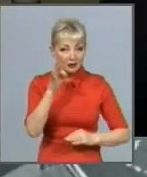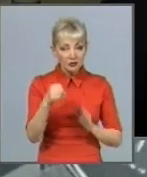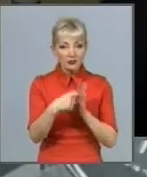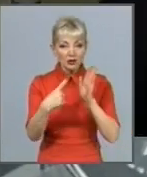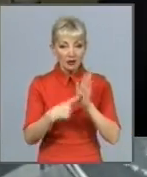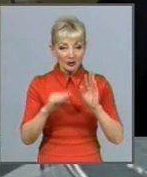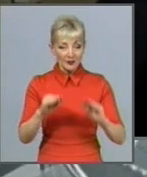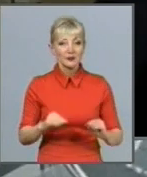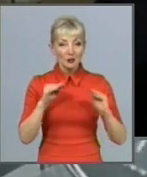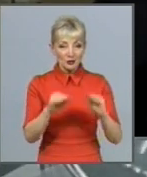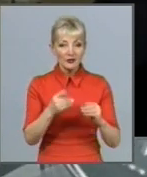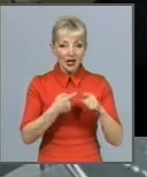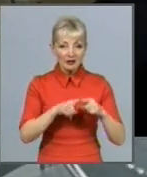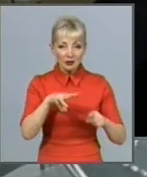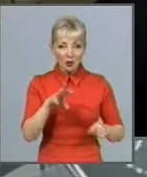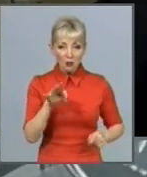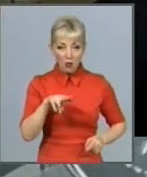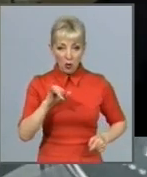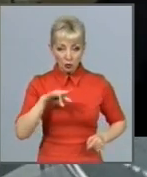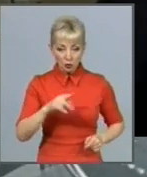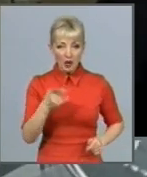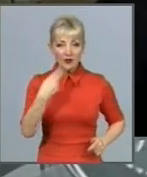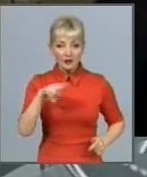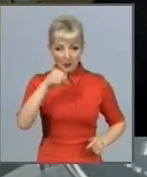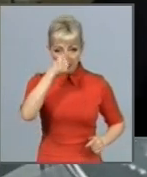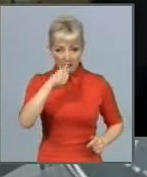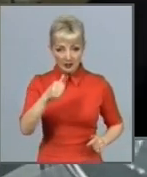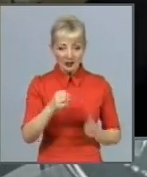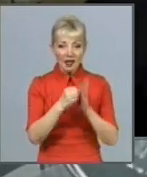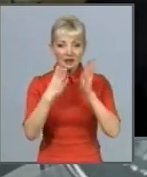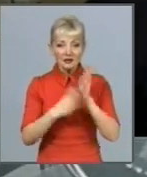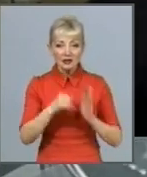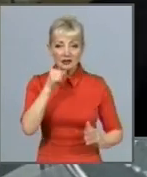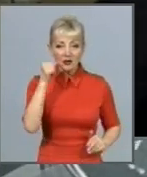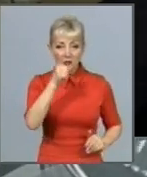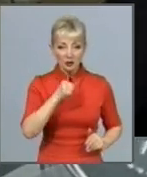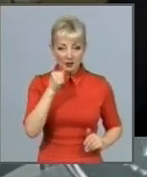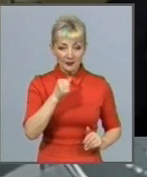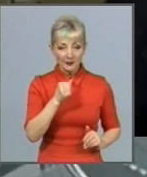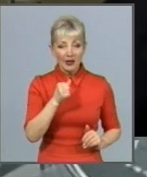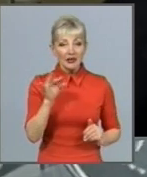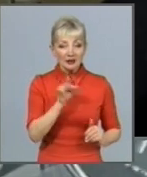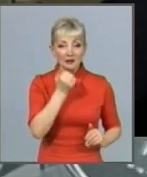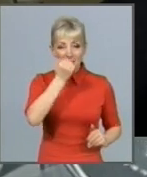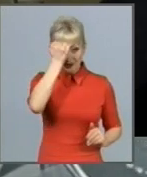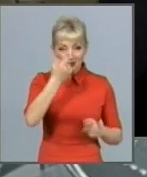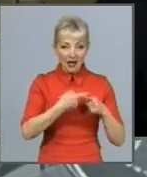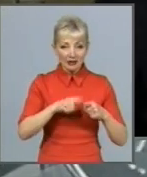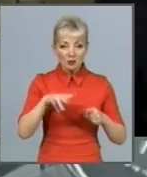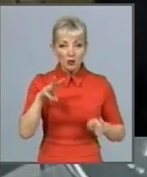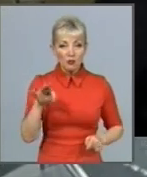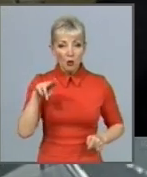нам в декабрі місяці, 19-го року. Благодаря цьому модулю ми можемо